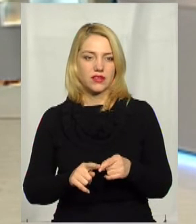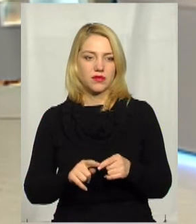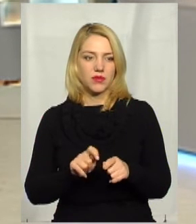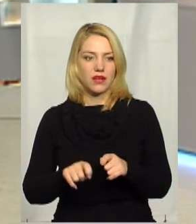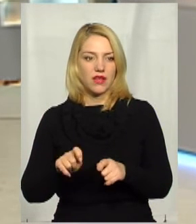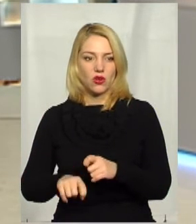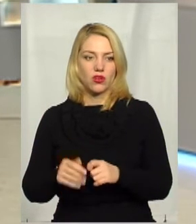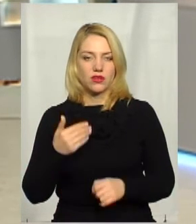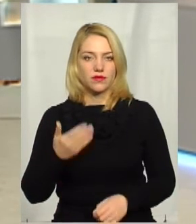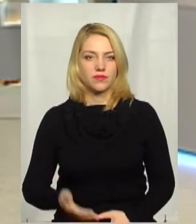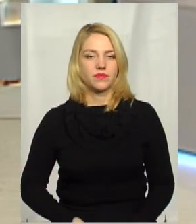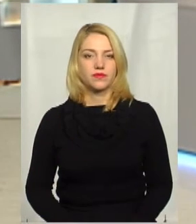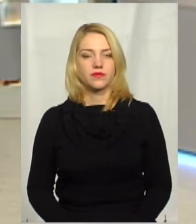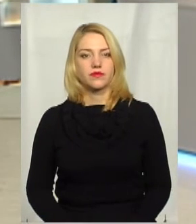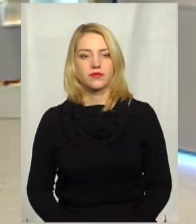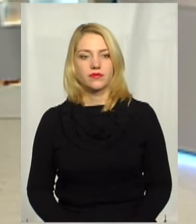Ну,